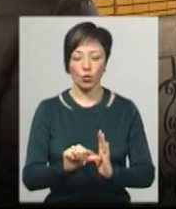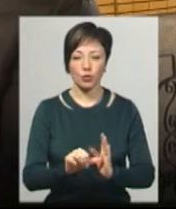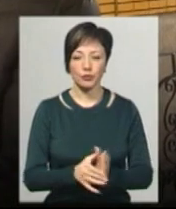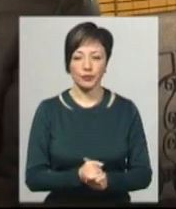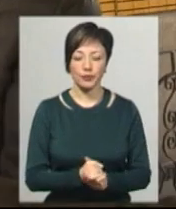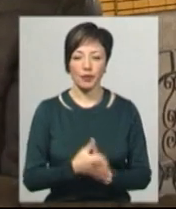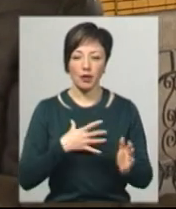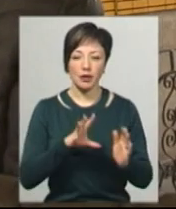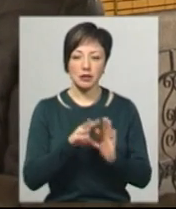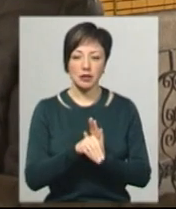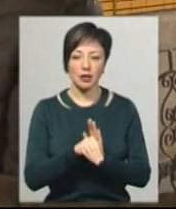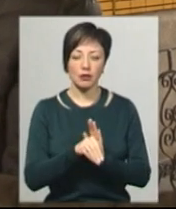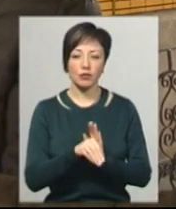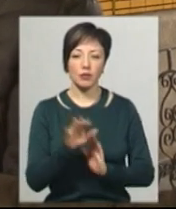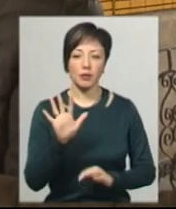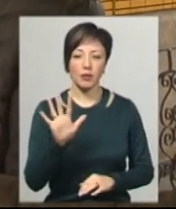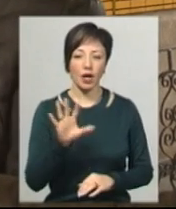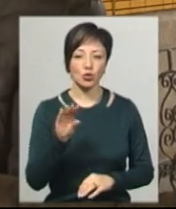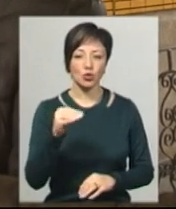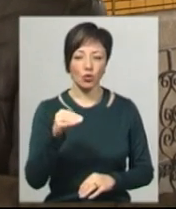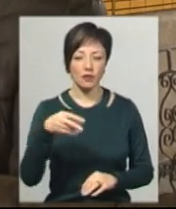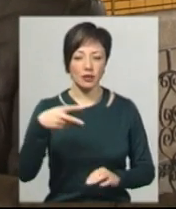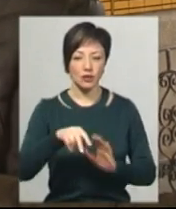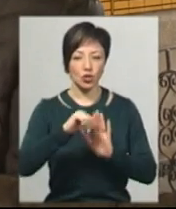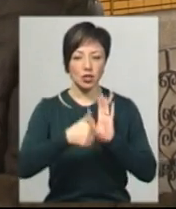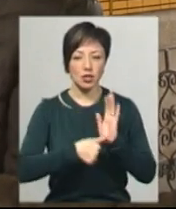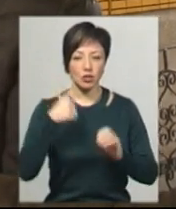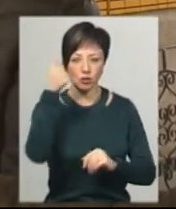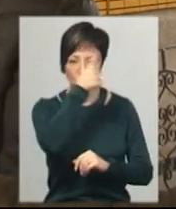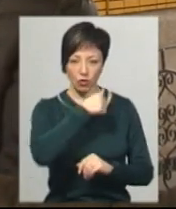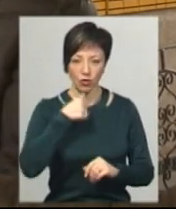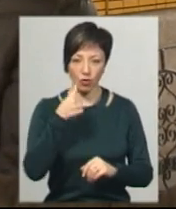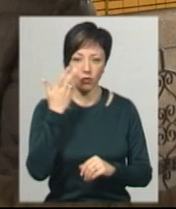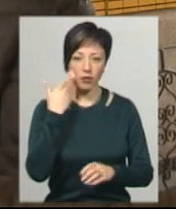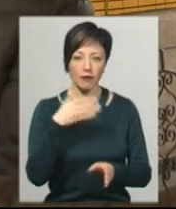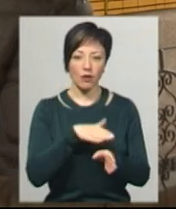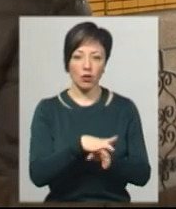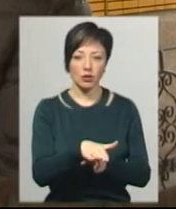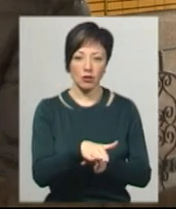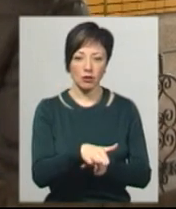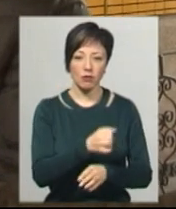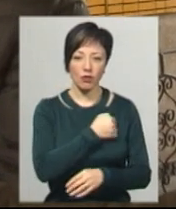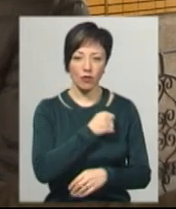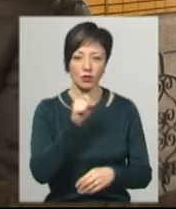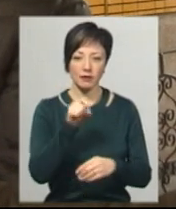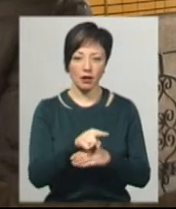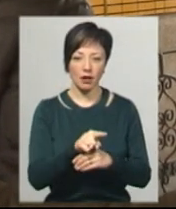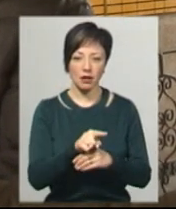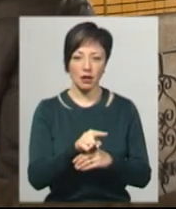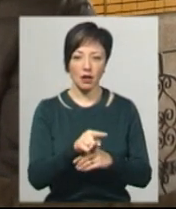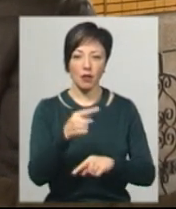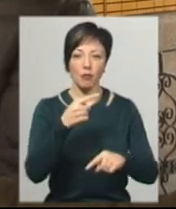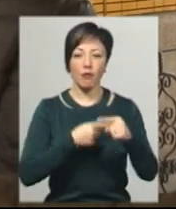Загинув 5 жовтня 2016 року при виконанні бойового завдання,